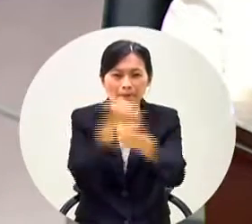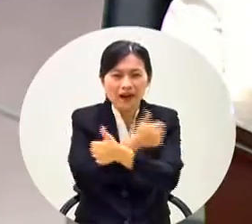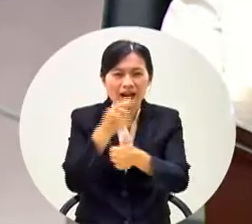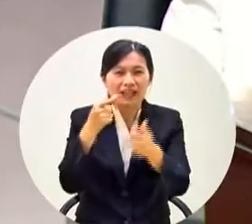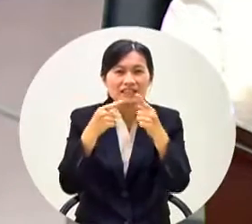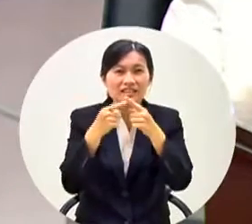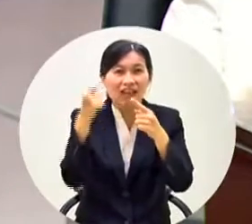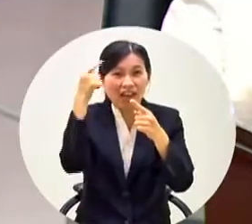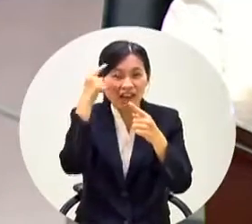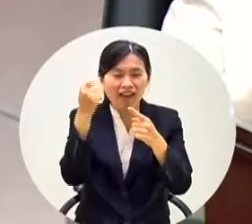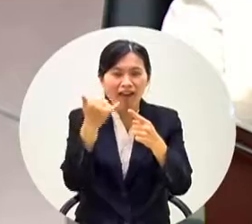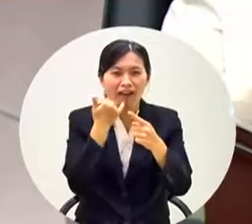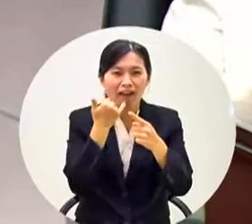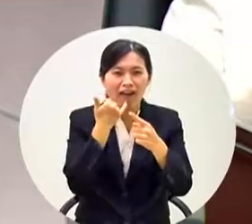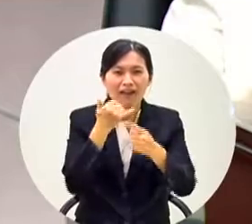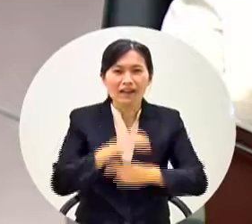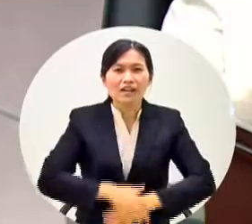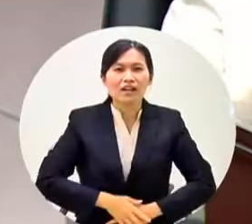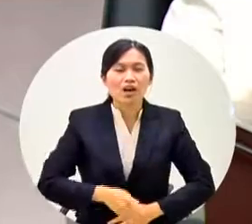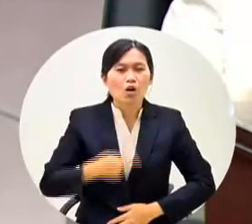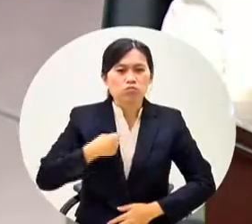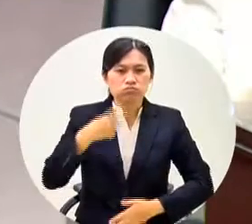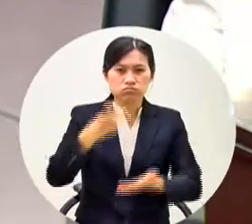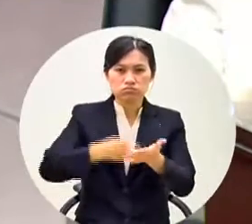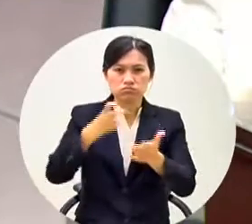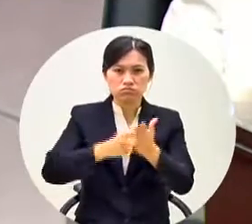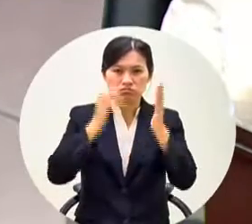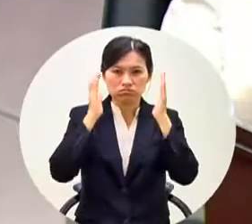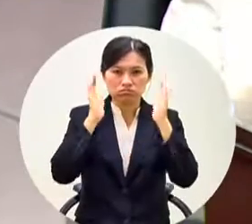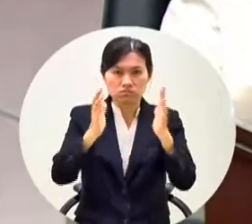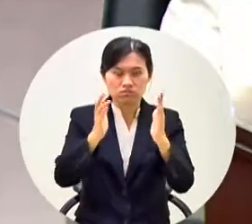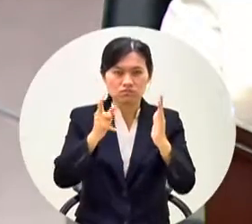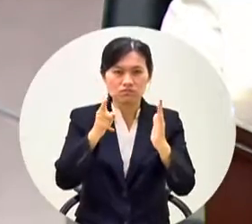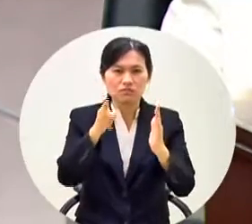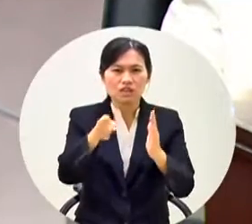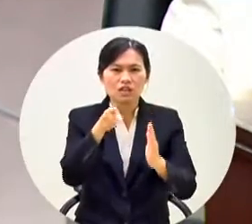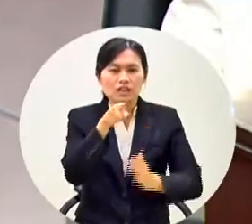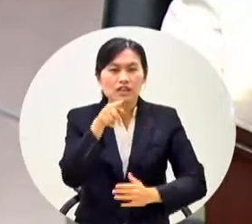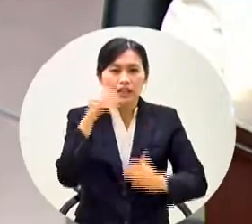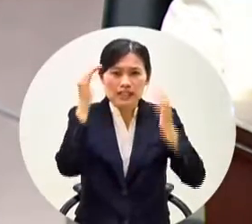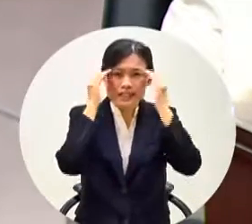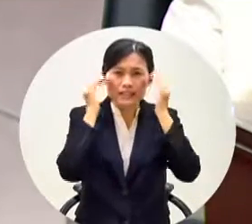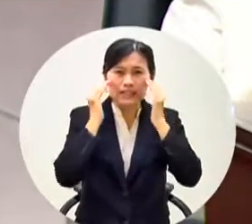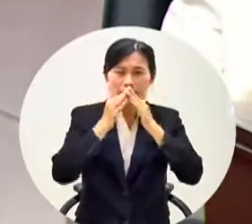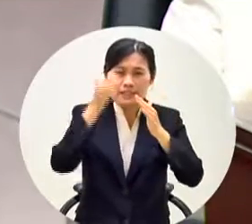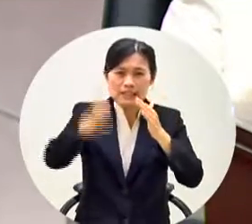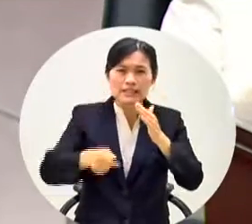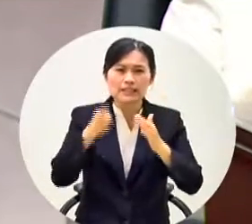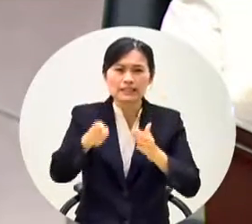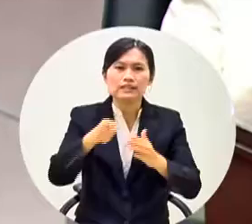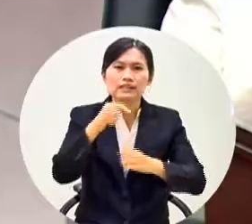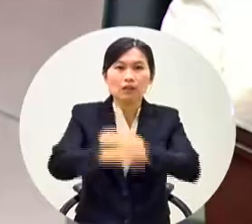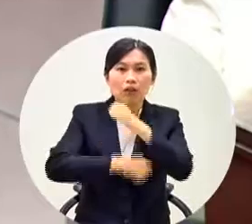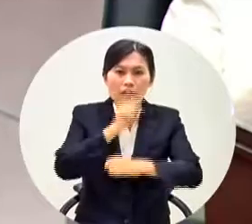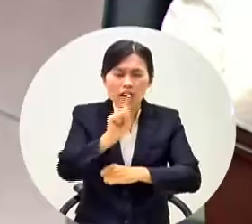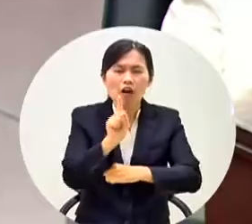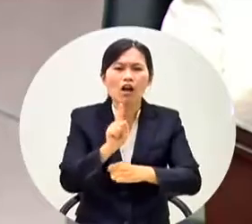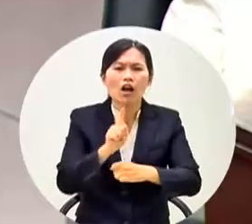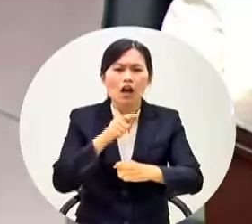肅的讓韓市長讓高雄市民知道韓市長這樣的行為就是落袍